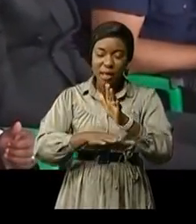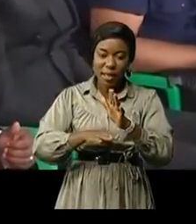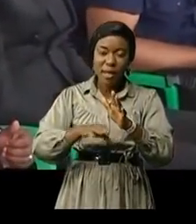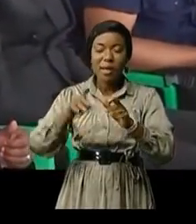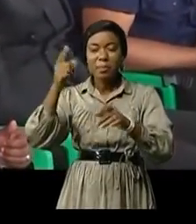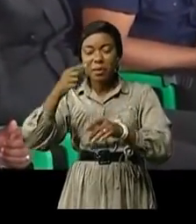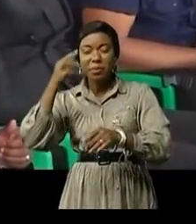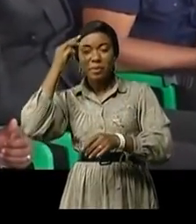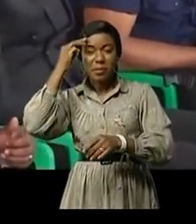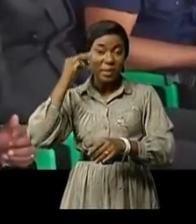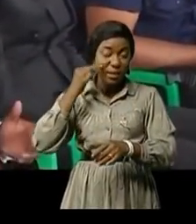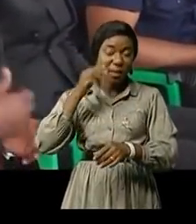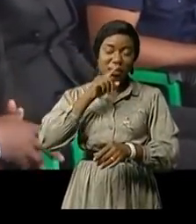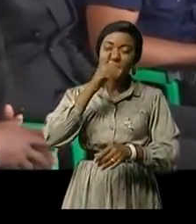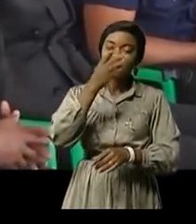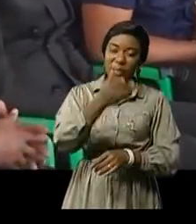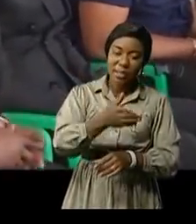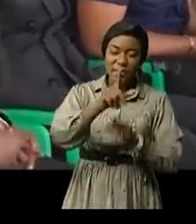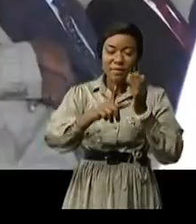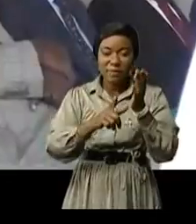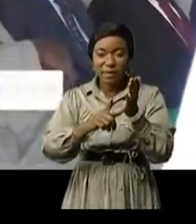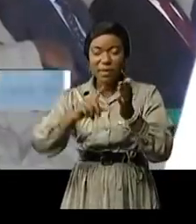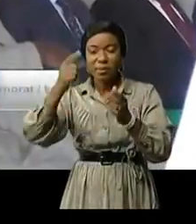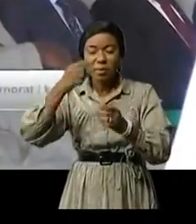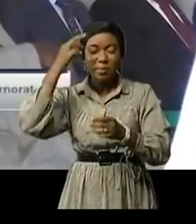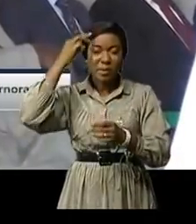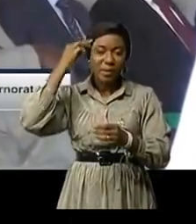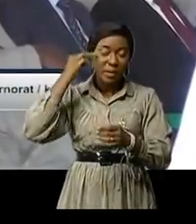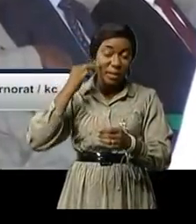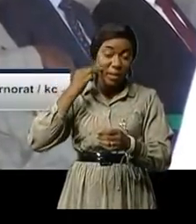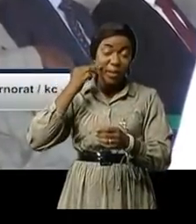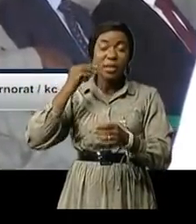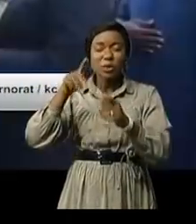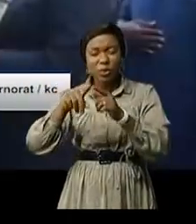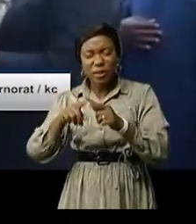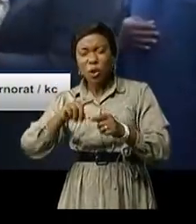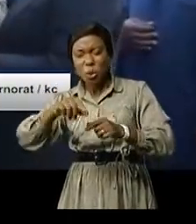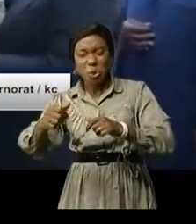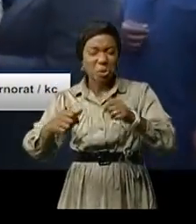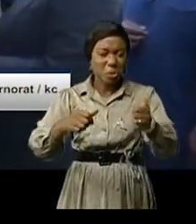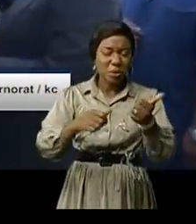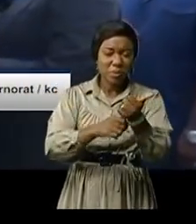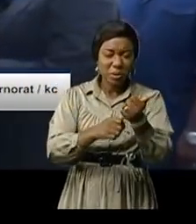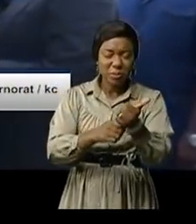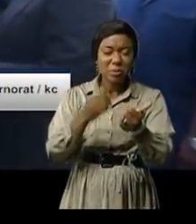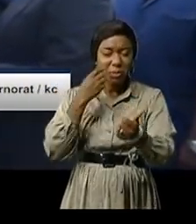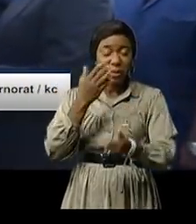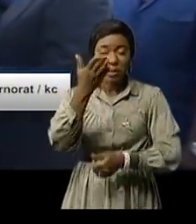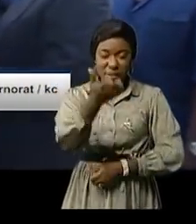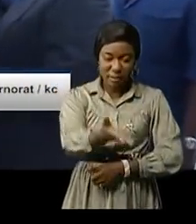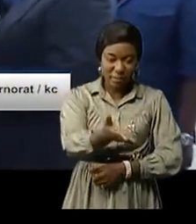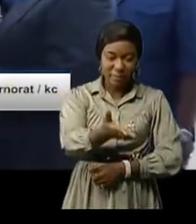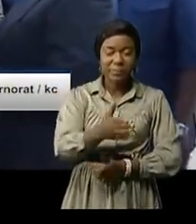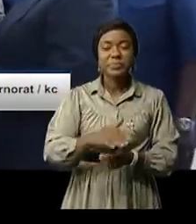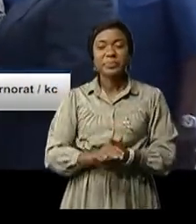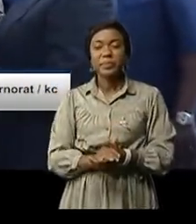premier ministre Samalokonde du vice-premier ministre et ministre de l'Intérieur Daniel Asselo et du président de l'Assemblée provincial du Congo central Jean